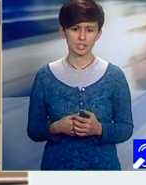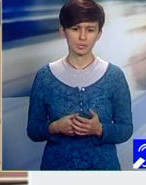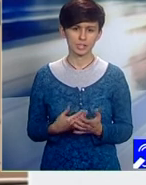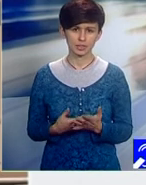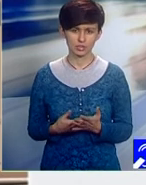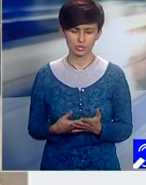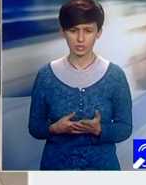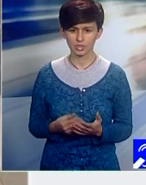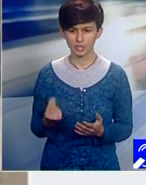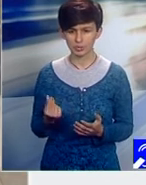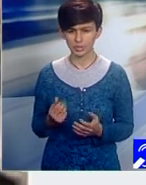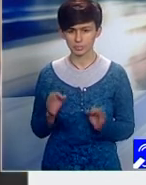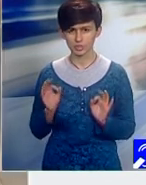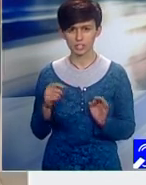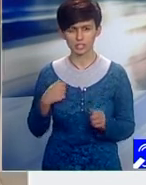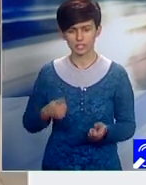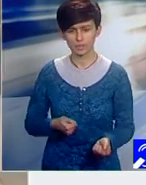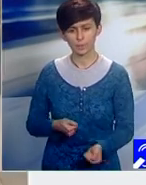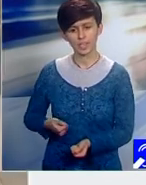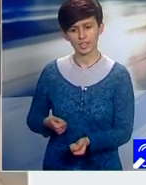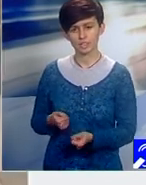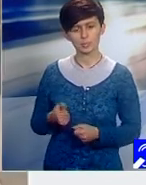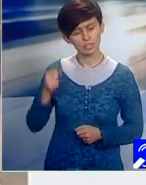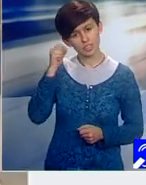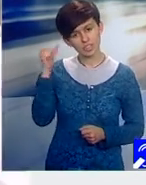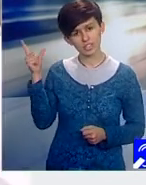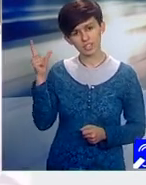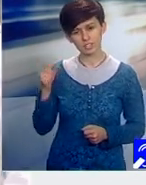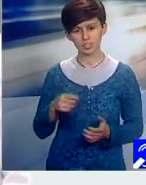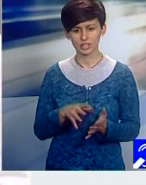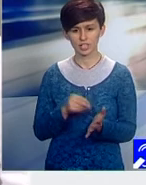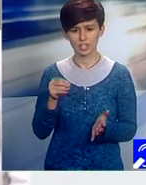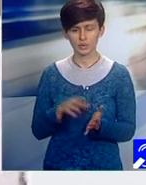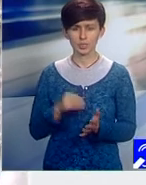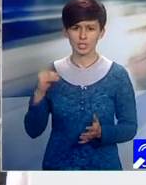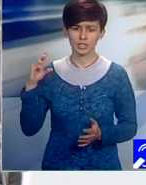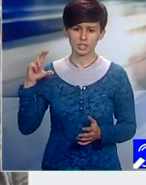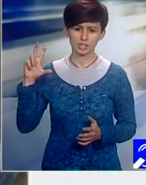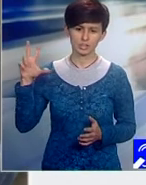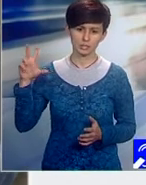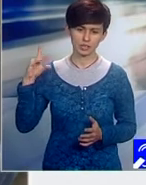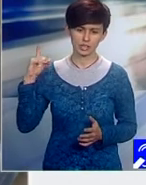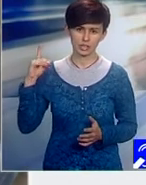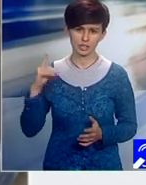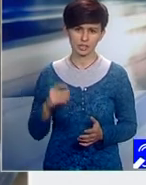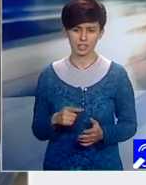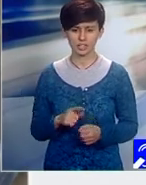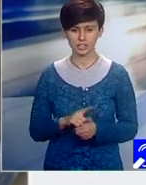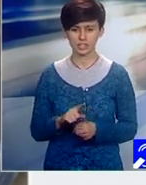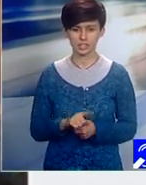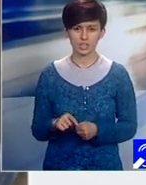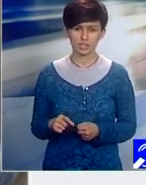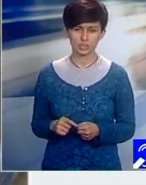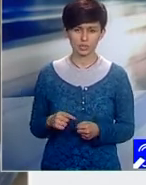aspiratoare, avea aspiratoare inteligente, vom avea imprimante 3D, vom avea elemente de realitate